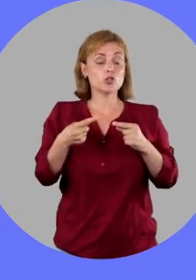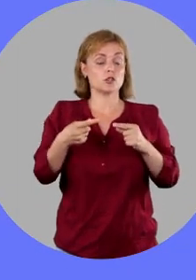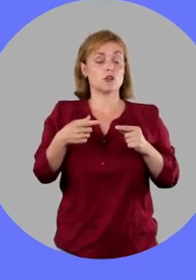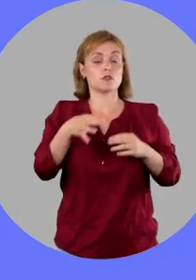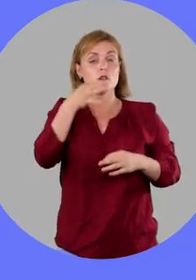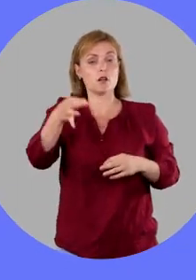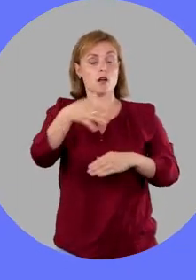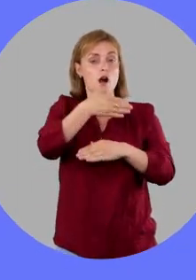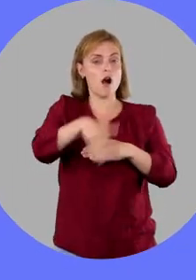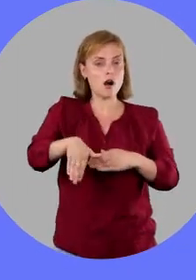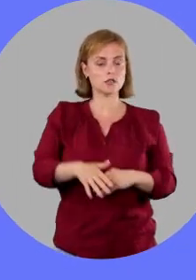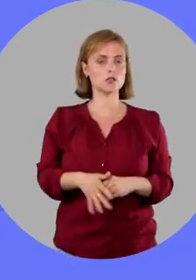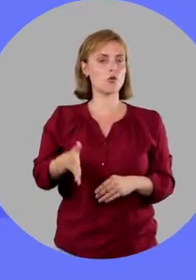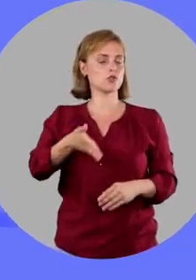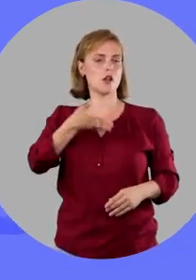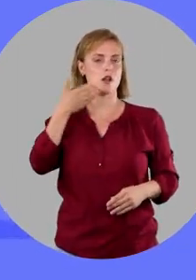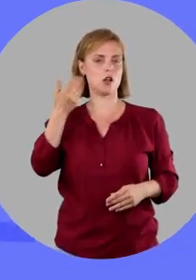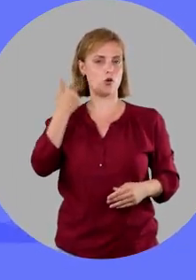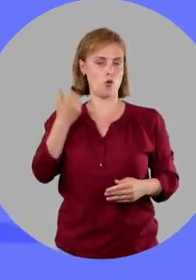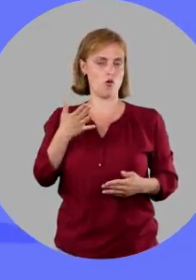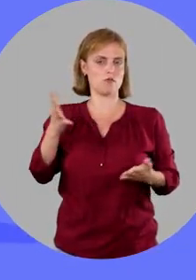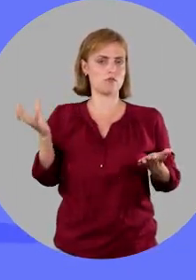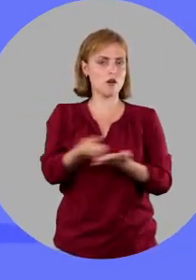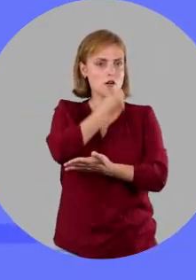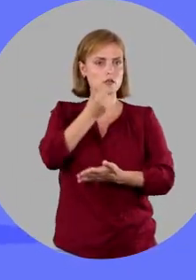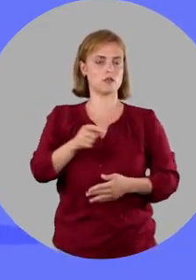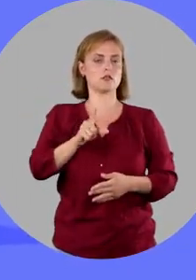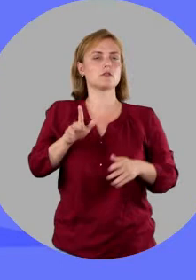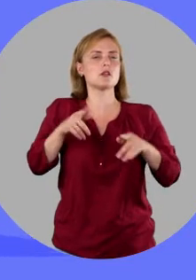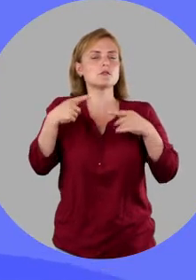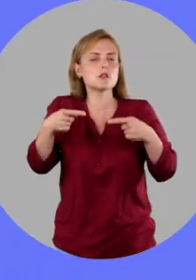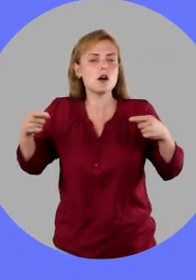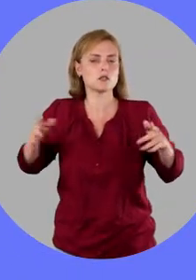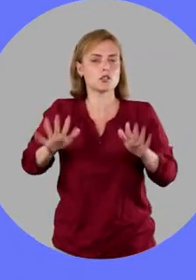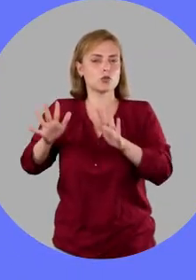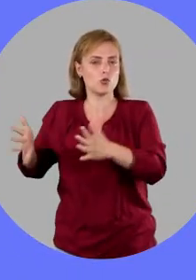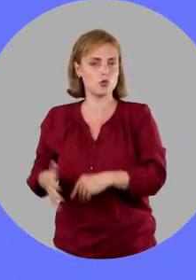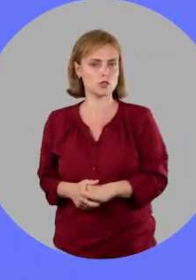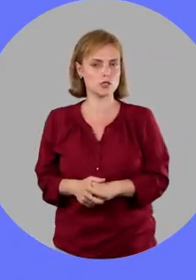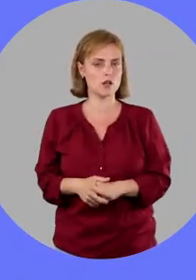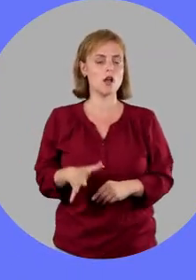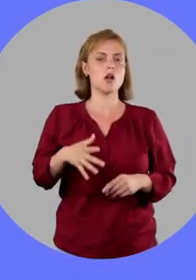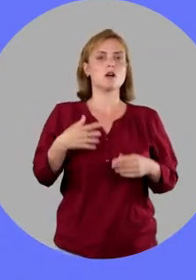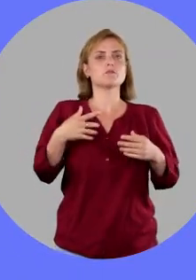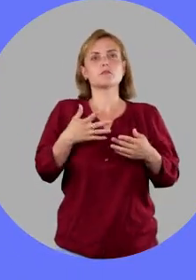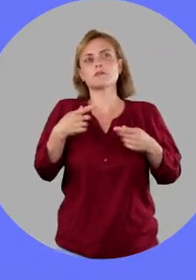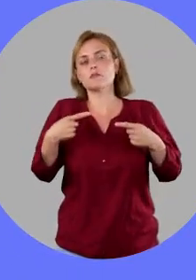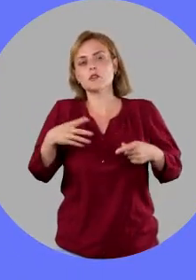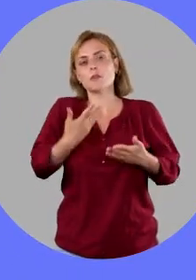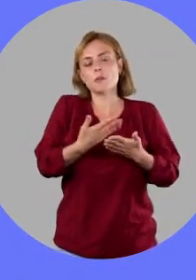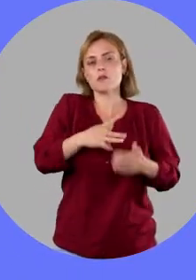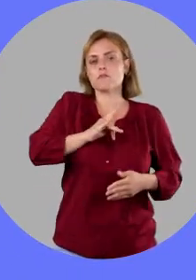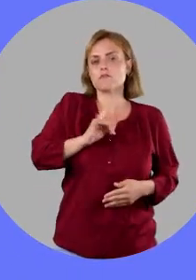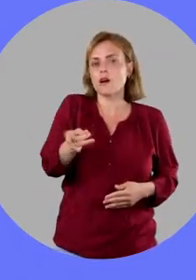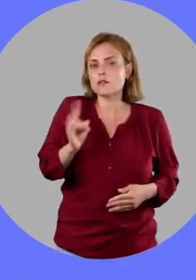определяемый адрес способствует быстрому реагированию на чрезвычайные ситуации, точности частных услуг, например, такси или доставка,